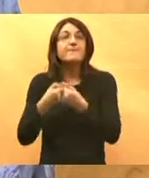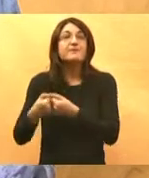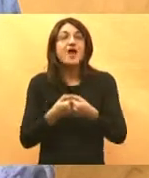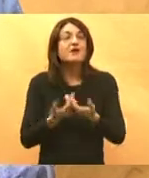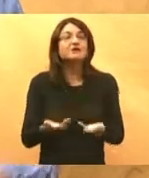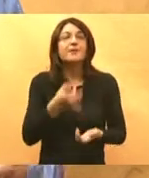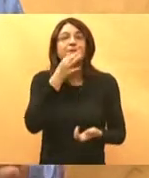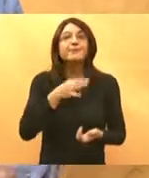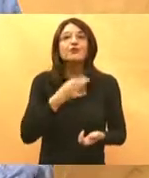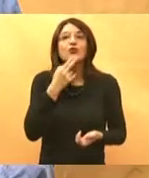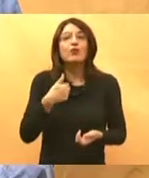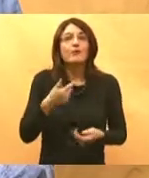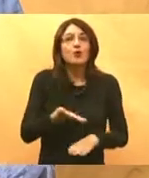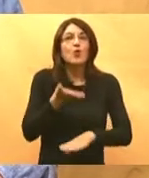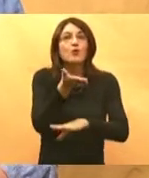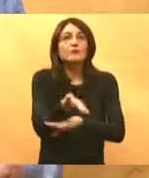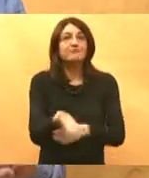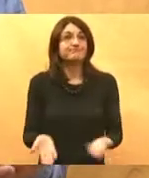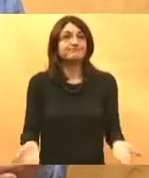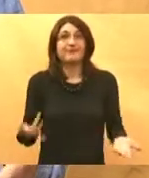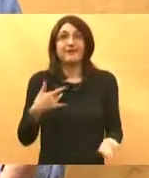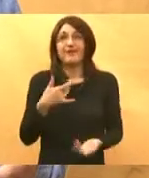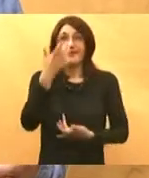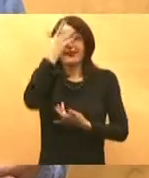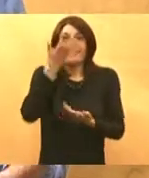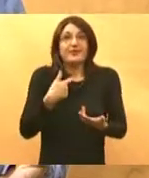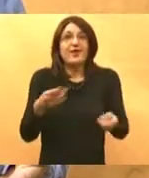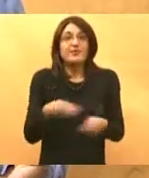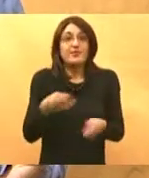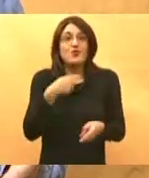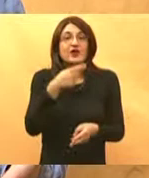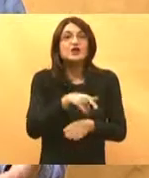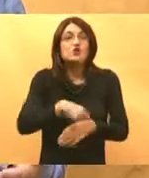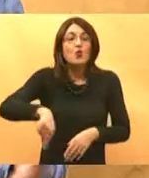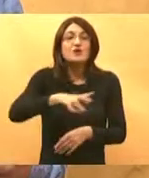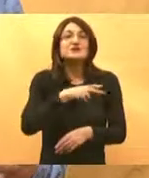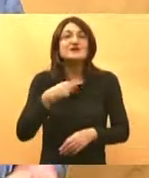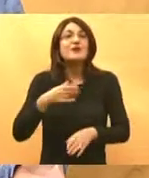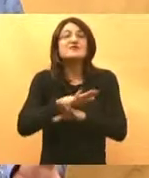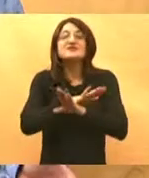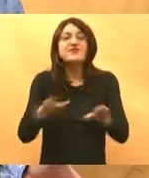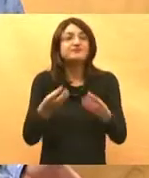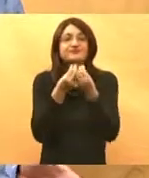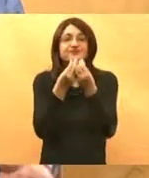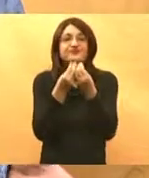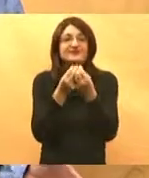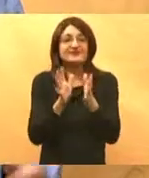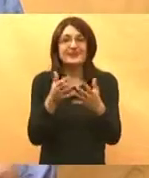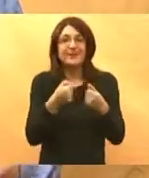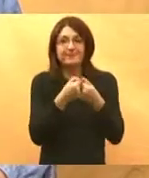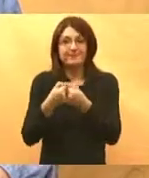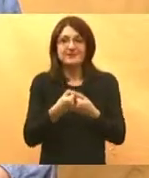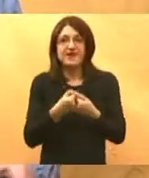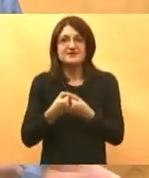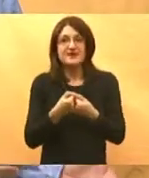preporučio da se upišeš? Ja kažu, ja ti ne mogu jednostavno nikoga preporučiti jer je sve puno po Zagrebu. Odnosno, neki kvartovi koji su malo naseljeni imaju još